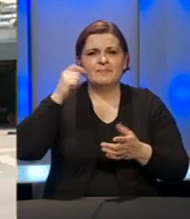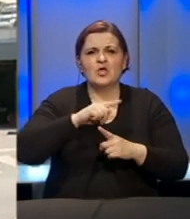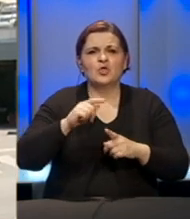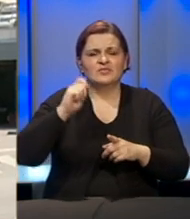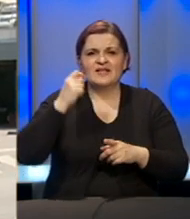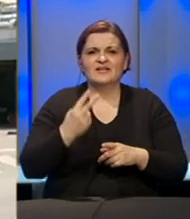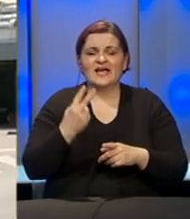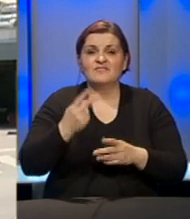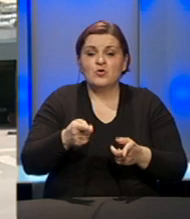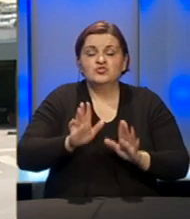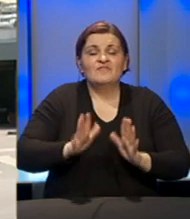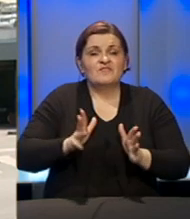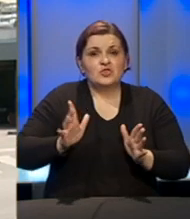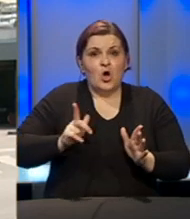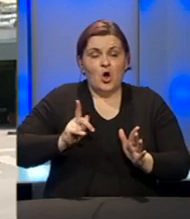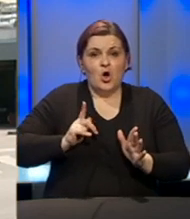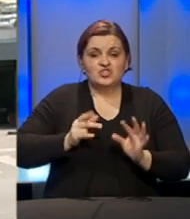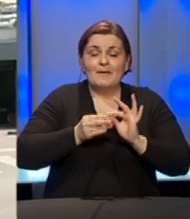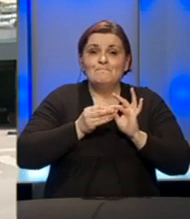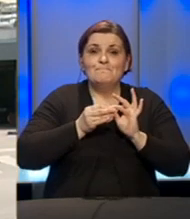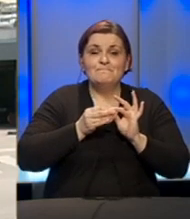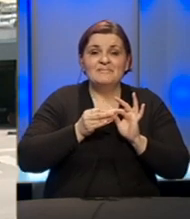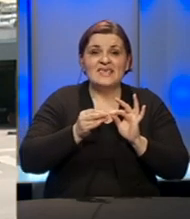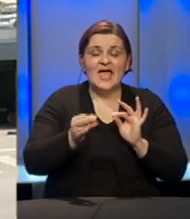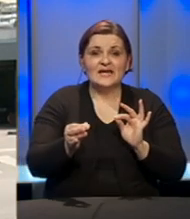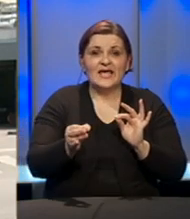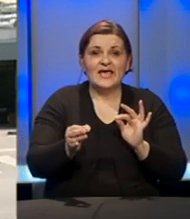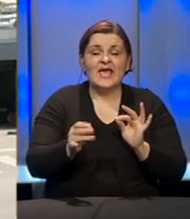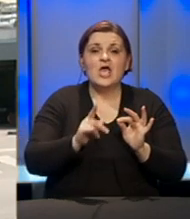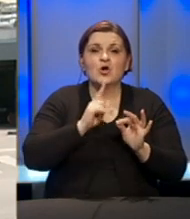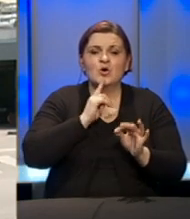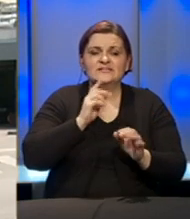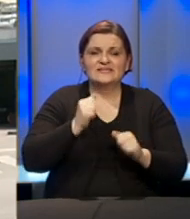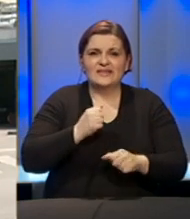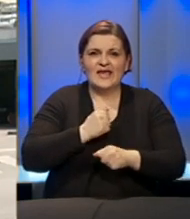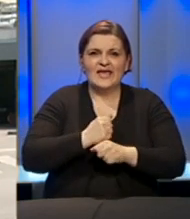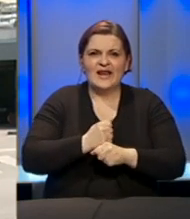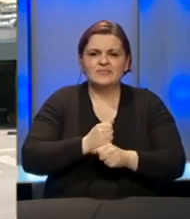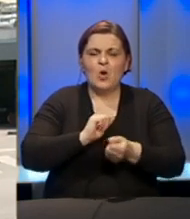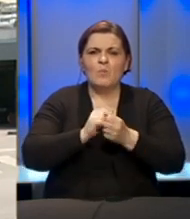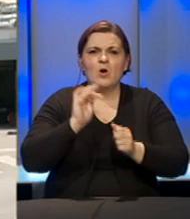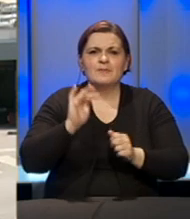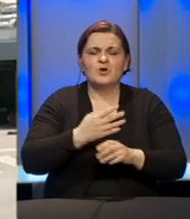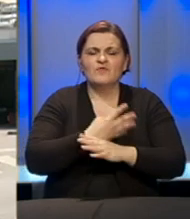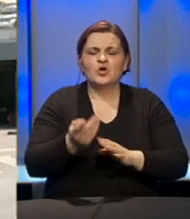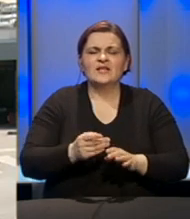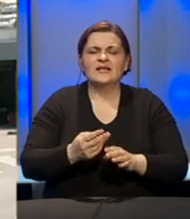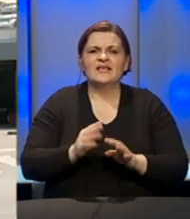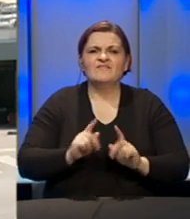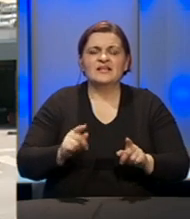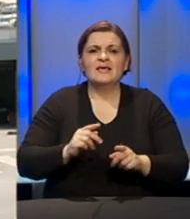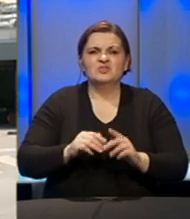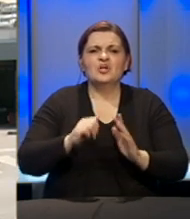Ono što se vjerovatno očekuje jeste da će mjere koje se poduzimaju u cilju borbe proti koronavirusa biti pooštene.